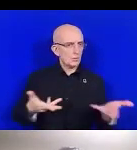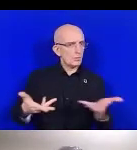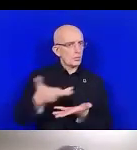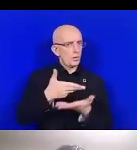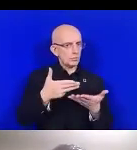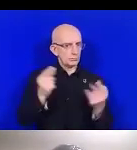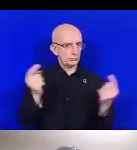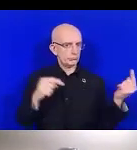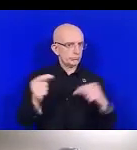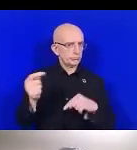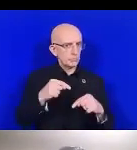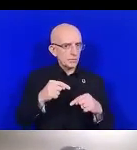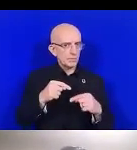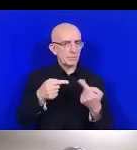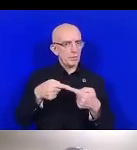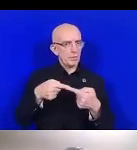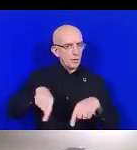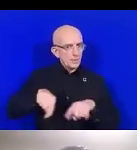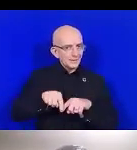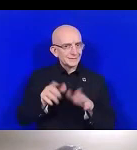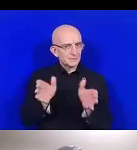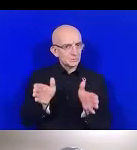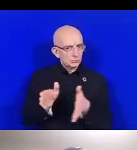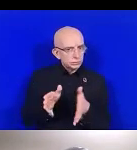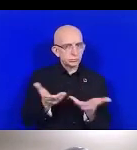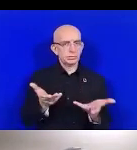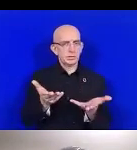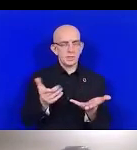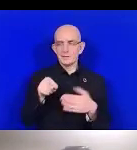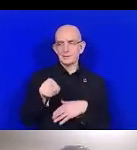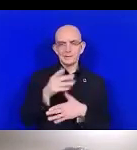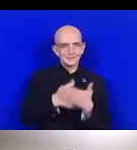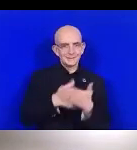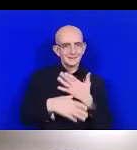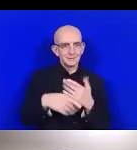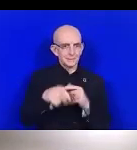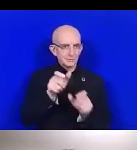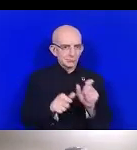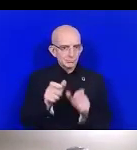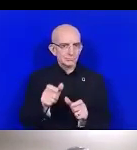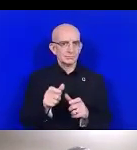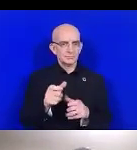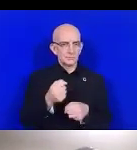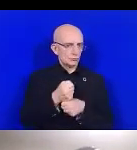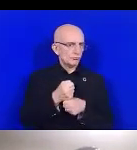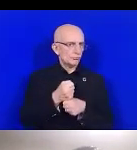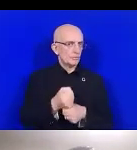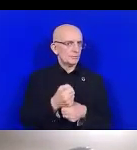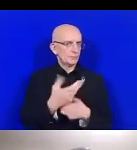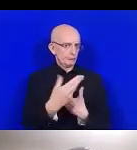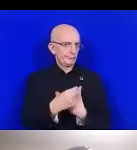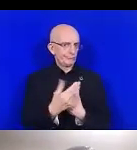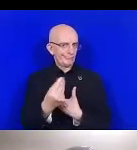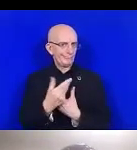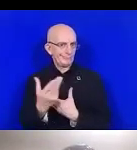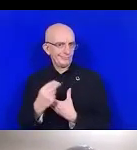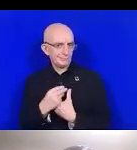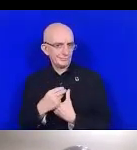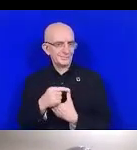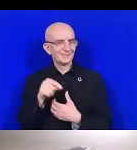leurs représentants, afin que tout le monde soit engagé dans le processus. Ceci nous les aidera davantage à avoir